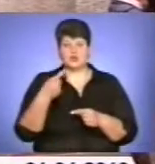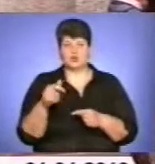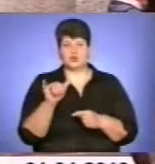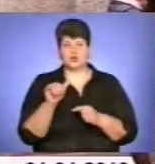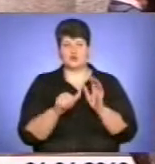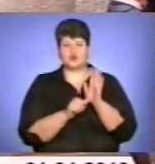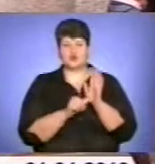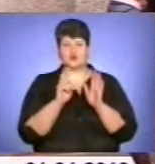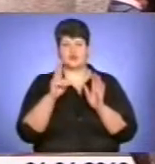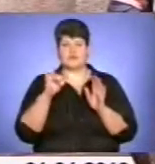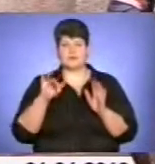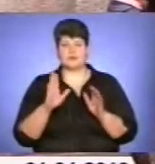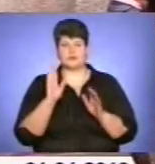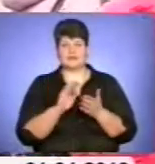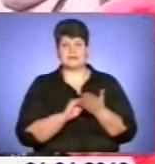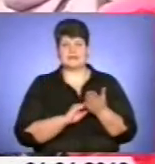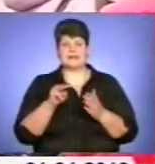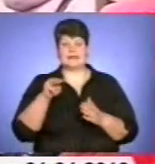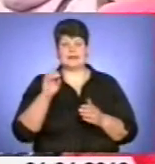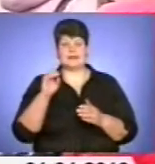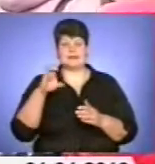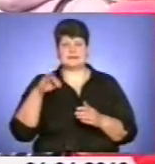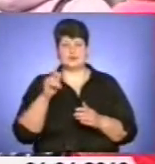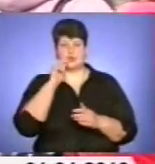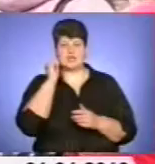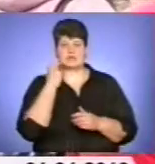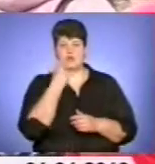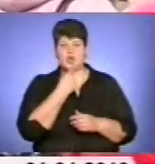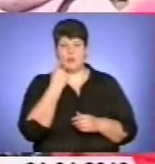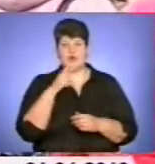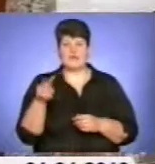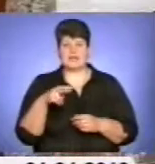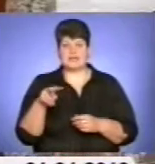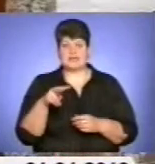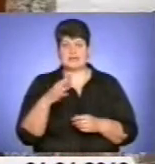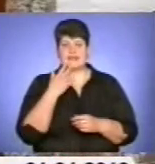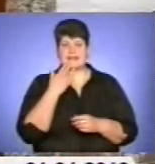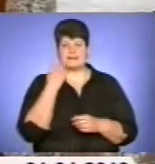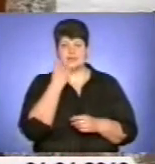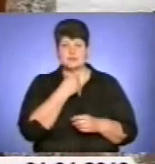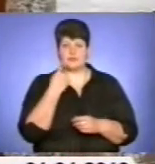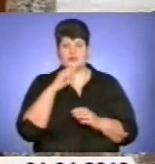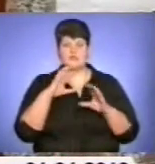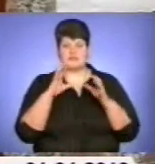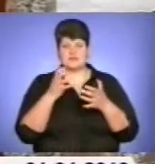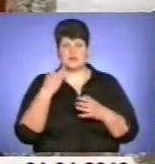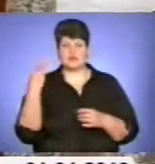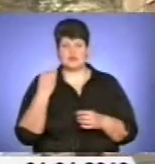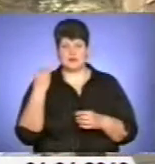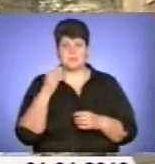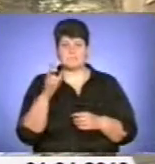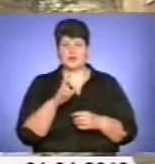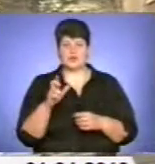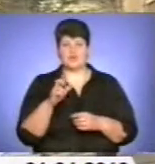6 квітня, учні будуть писати тести з української мови і літератури іноземних мов, всесвітньої історії, біології,